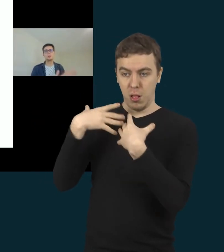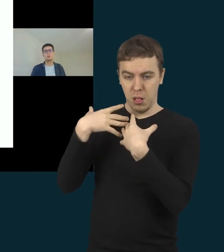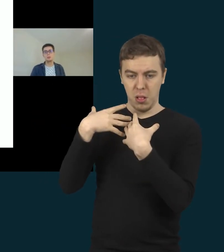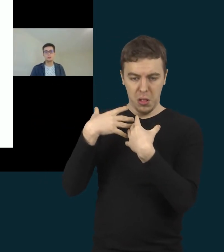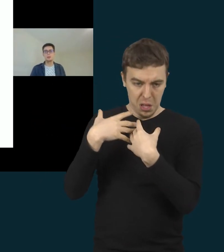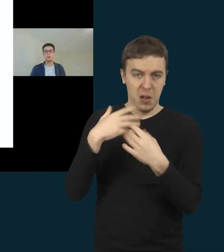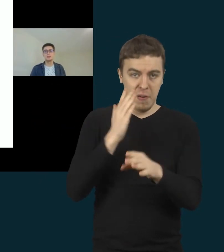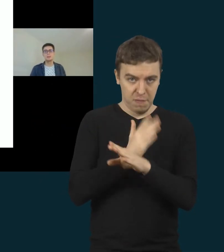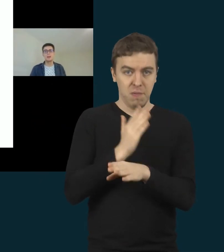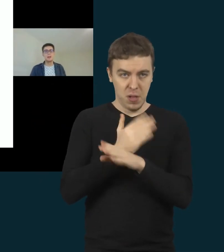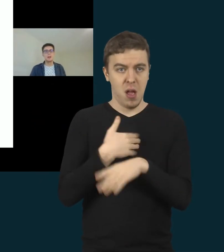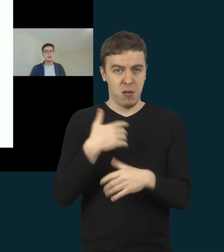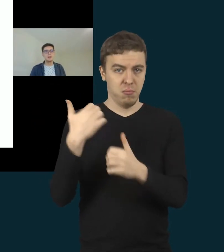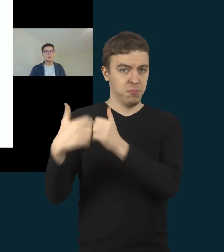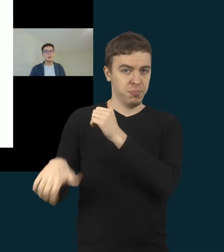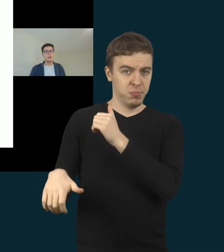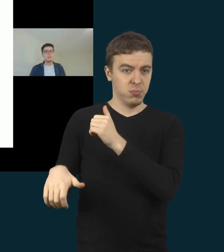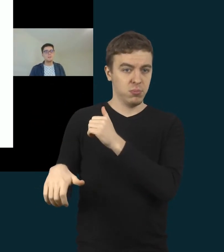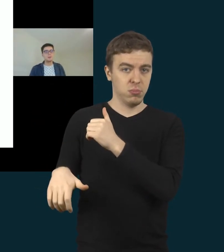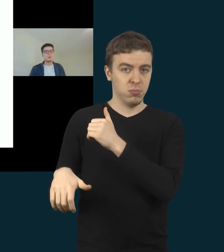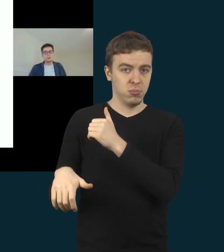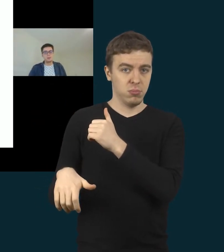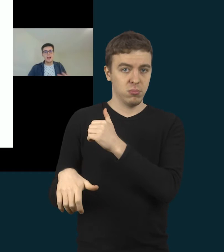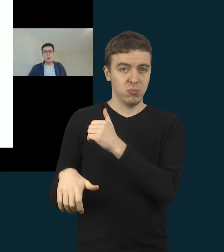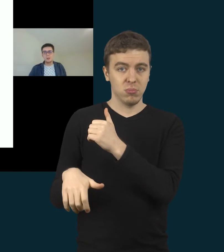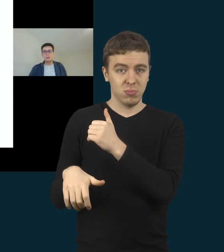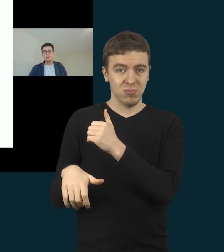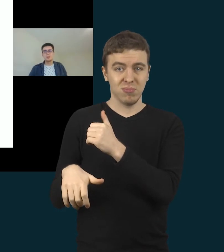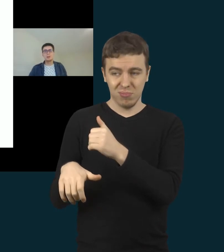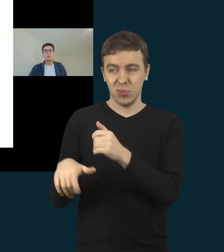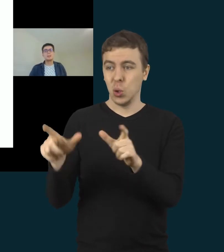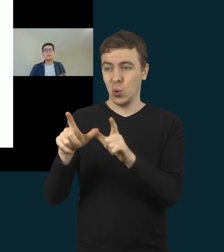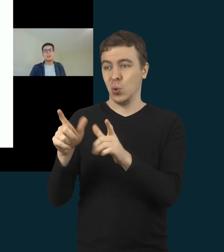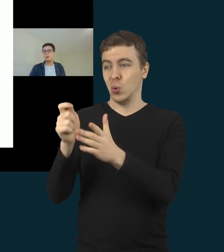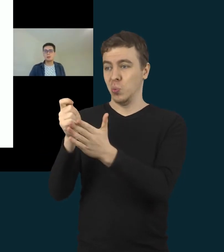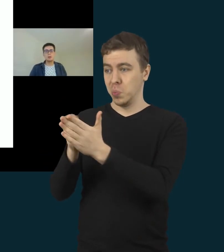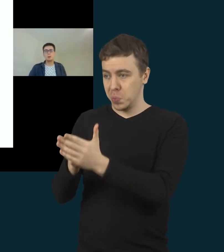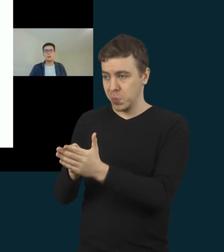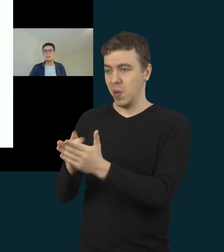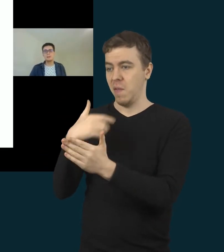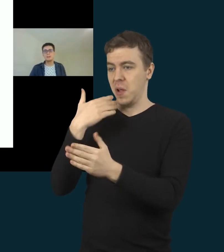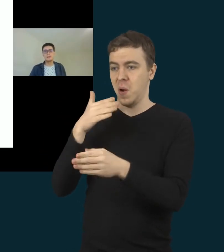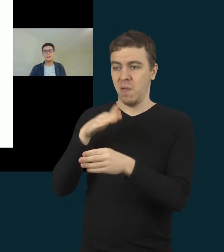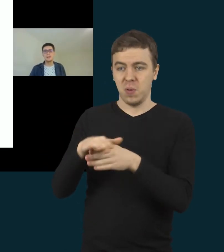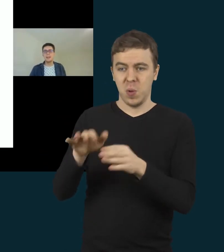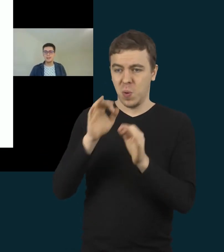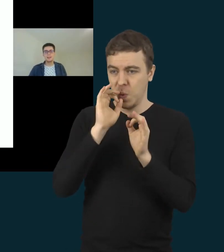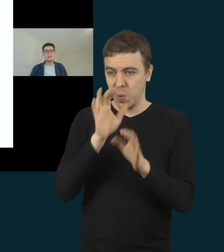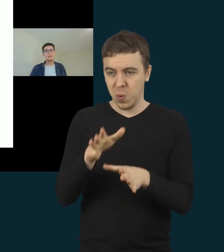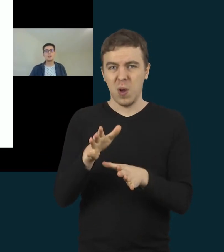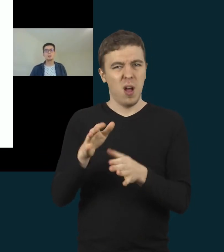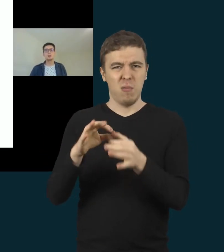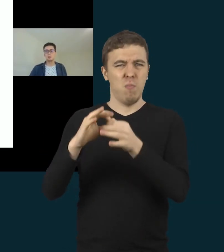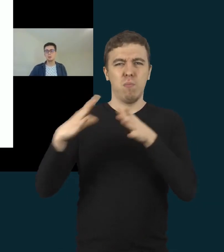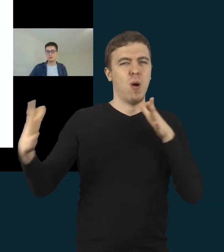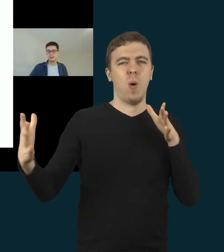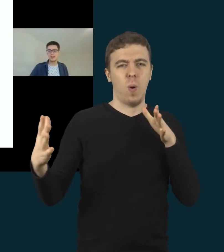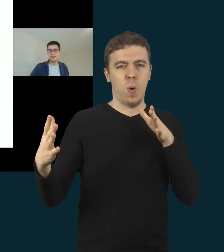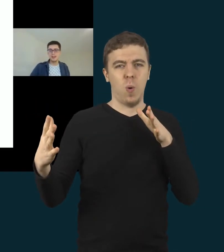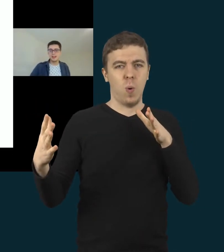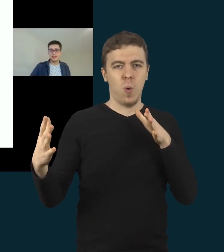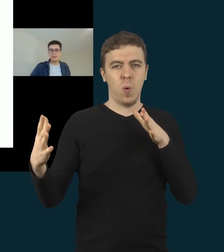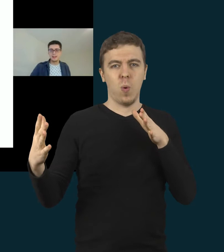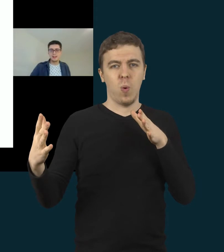siunti užduotis ir gauni tas užduotis ir nieko toliau neįvyksta, tai greitai tas ryšys nutrūksta.